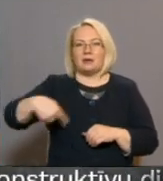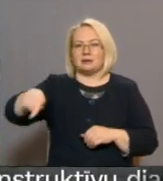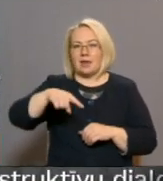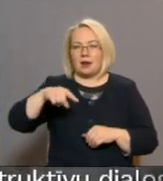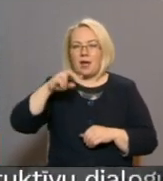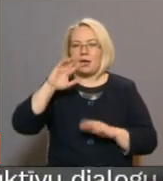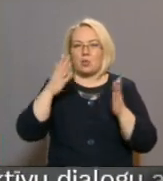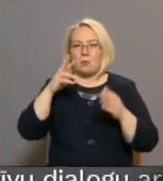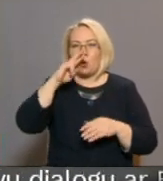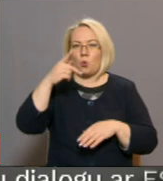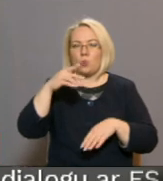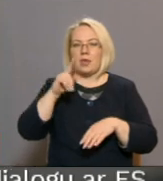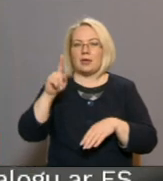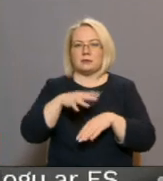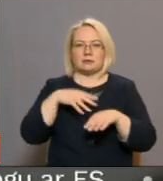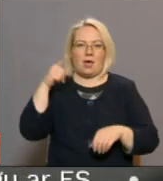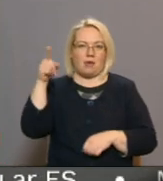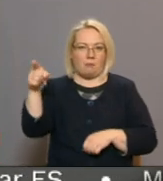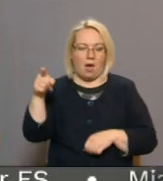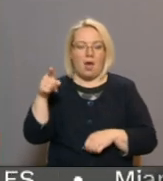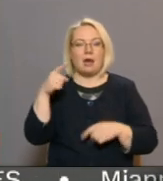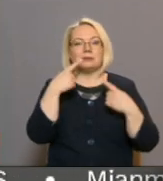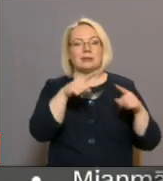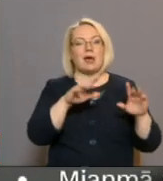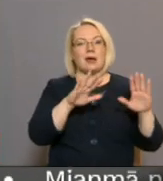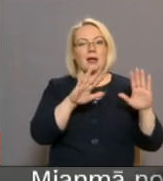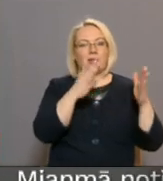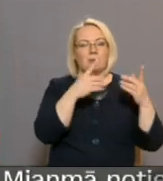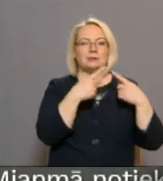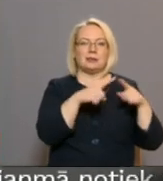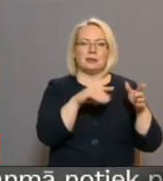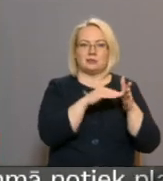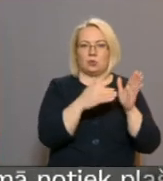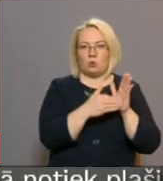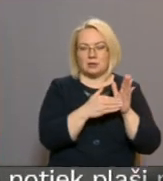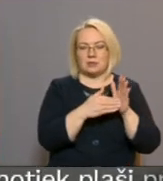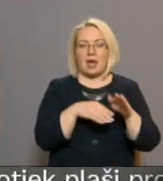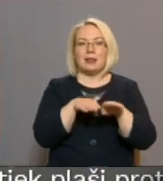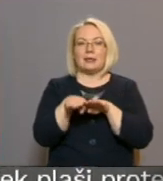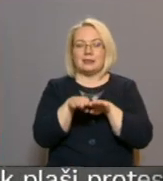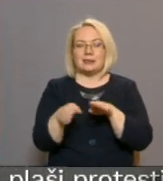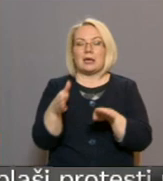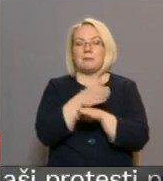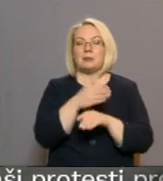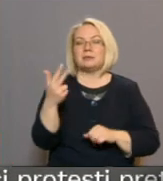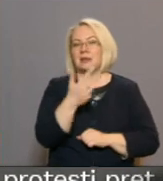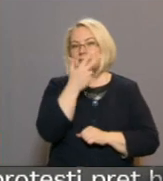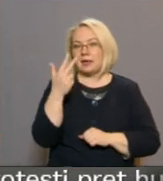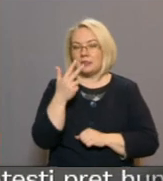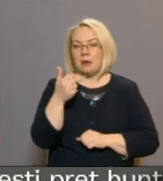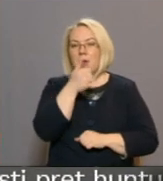pieļāvusi saima. Citā gadījumā ir citādāka situācija. Līdzīgi, pirms nepilniem trim gadiem,